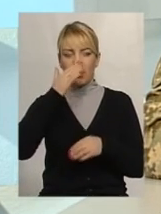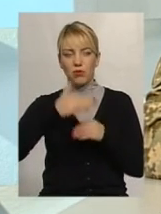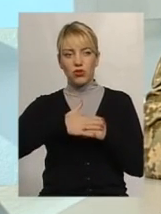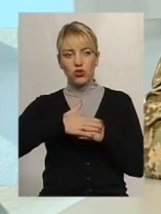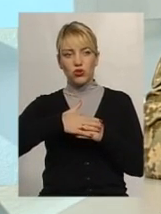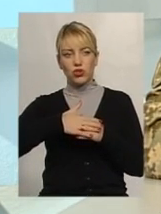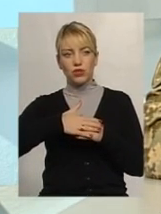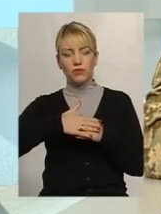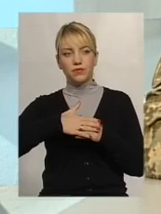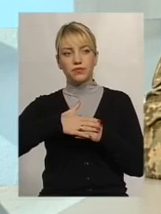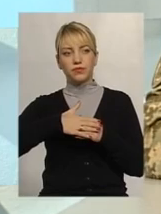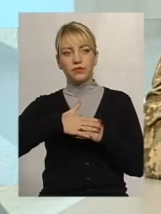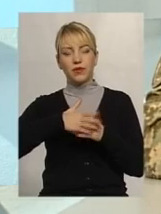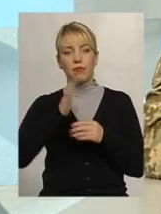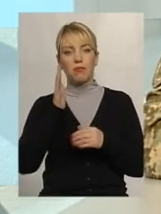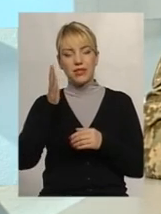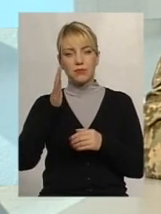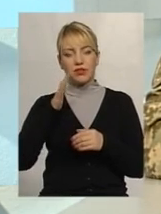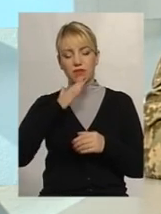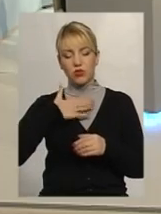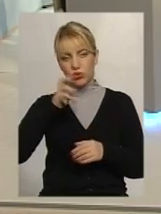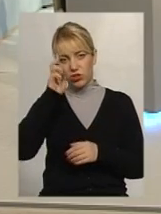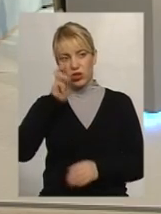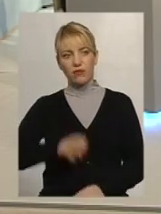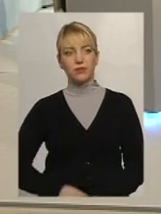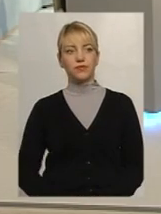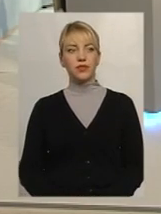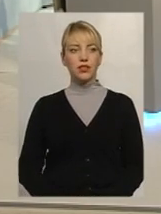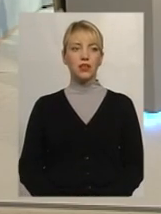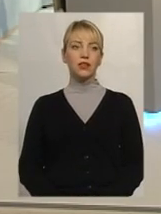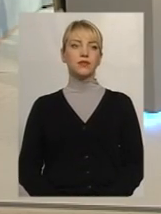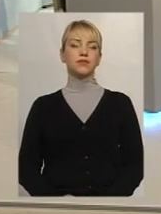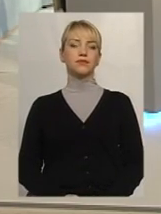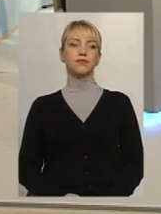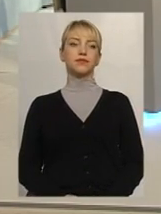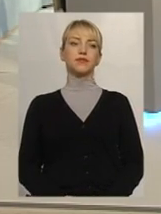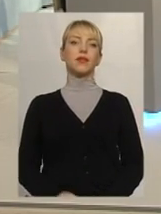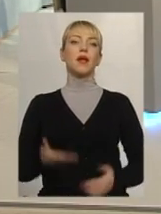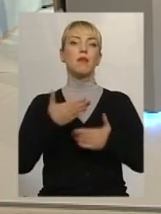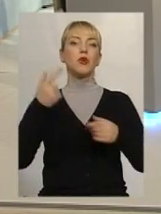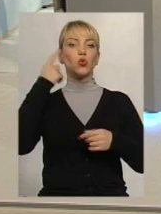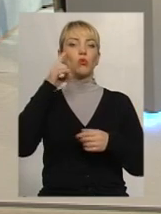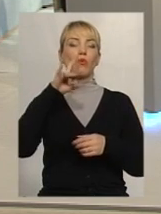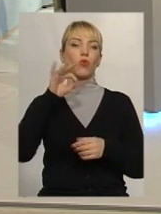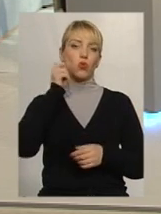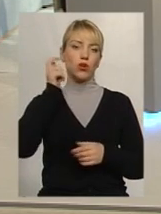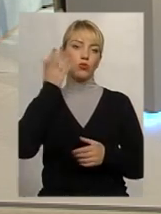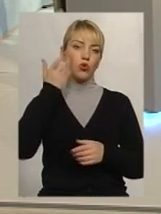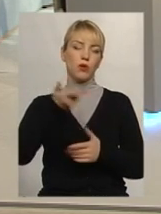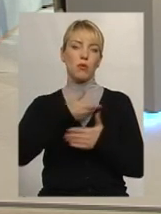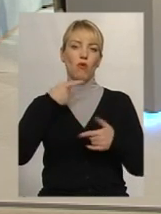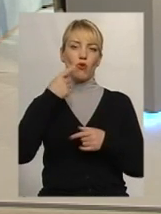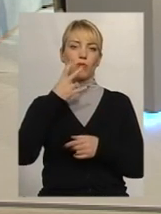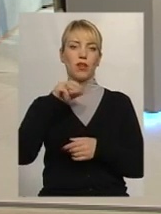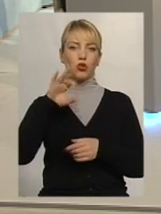перспектива нашої держави. Буквально два слова. Ми ж думаємо про Україну, коли ми говоримо про